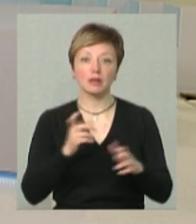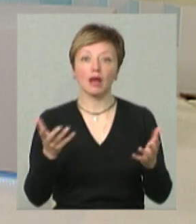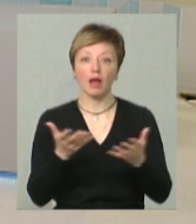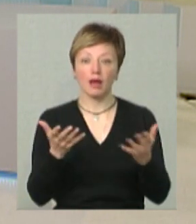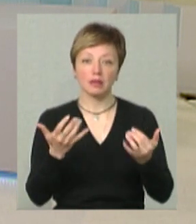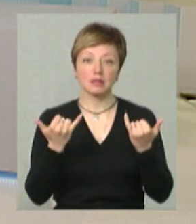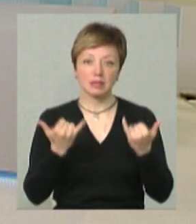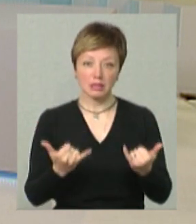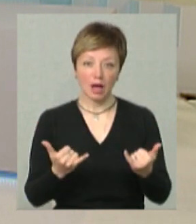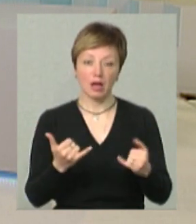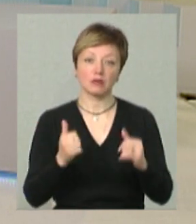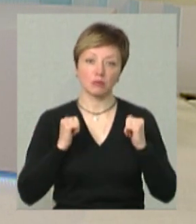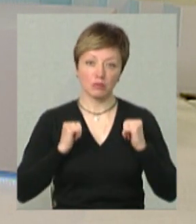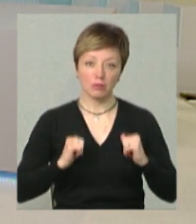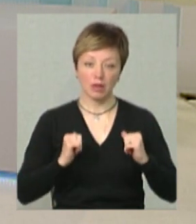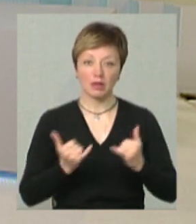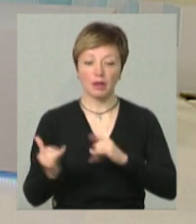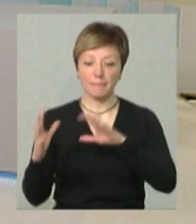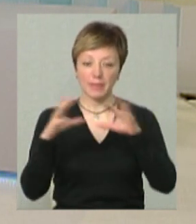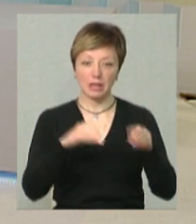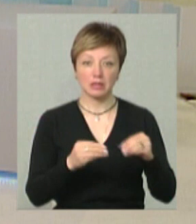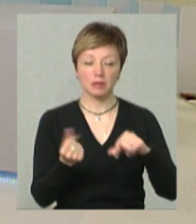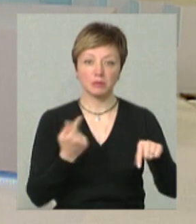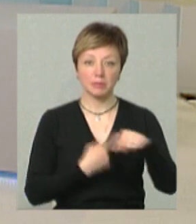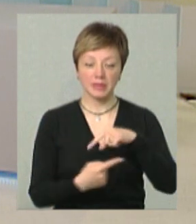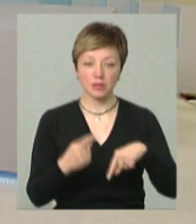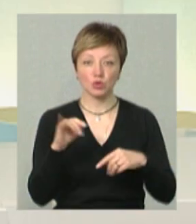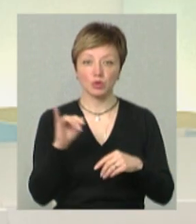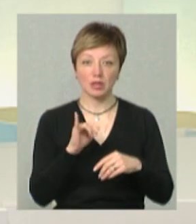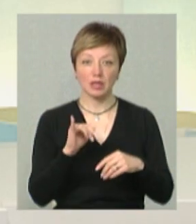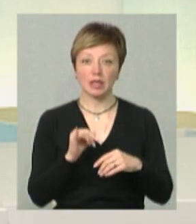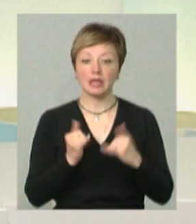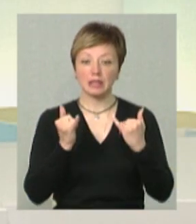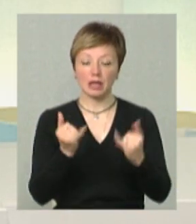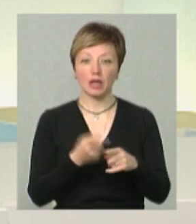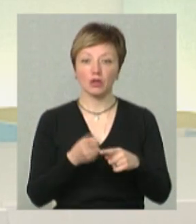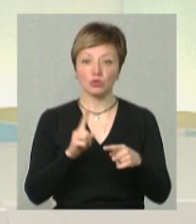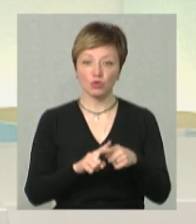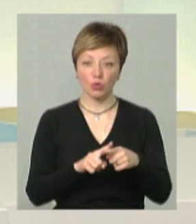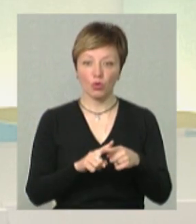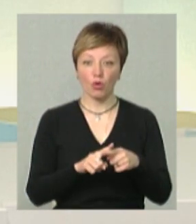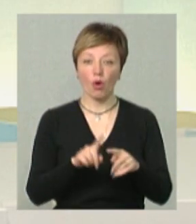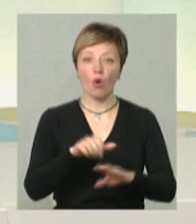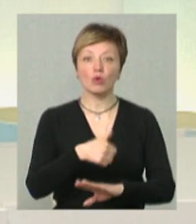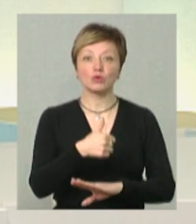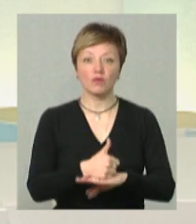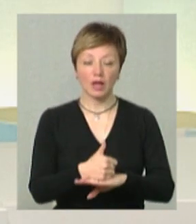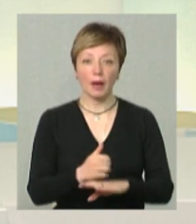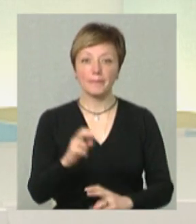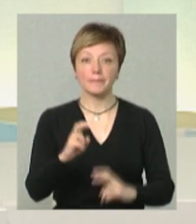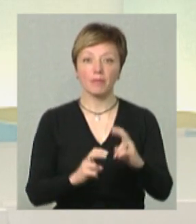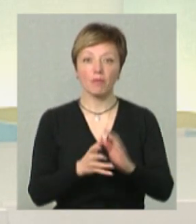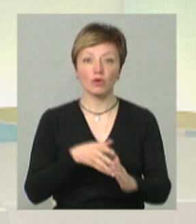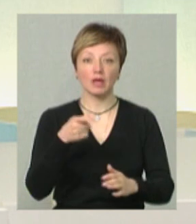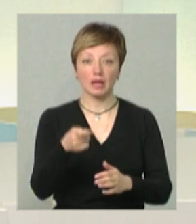зараз безпечні для перенесення бізнесу. І для цього, в принципі, основне підприємство